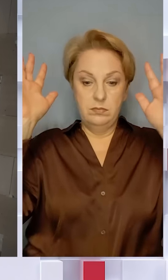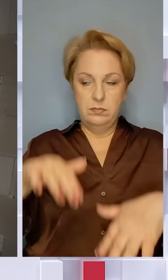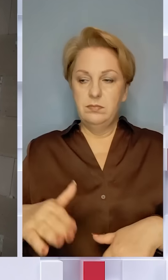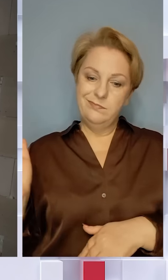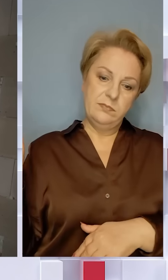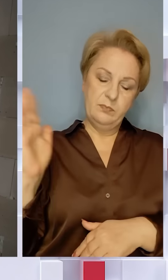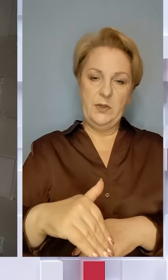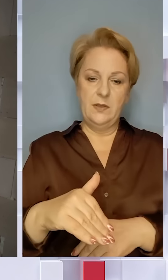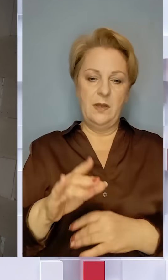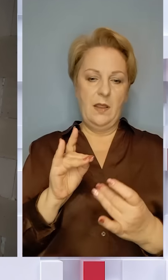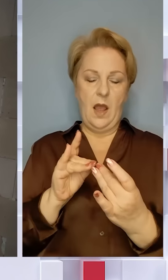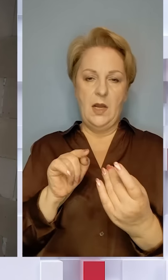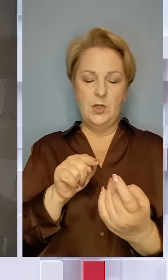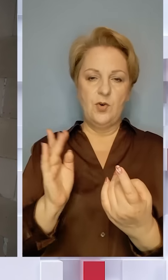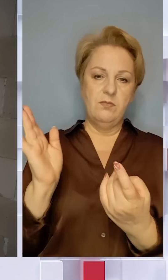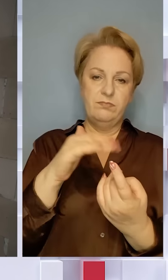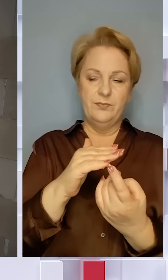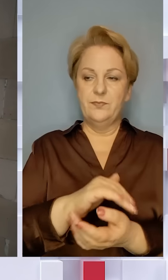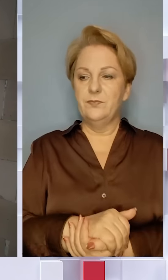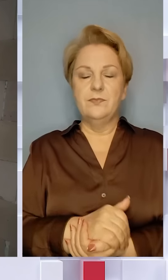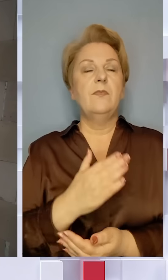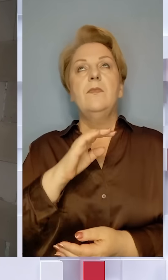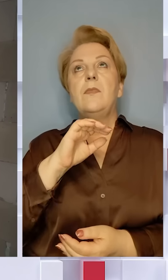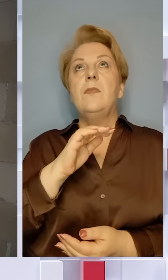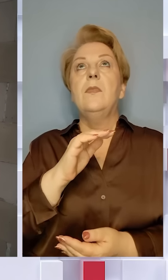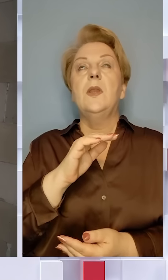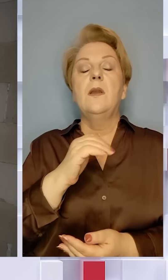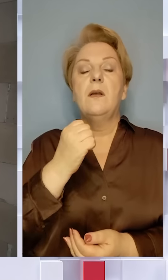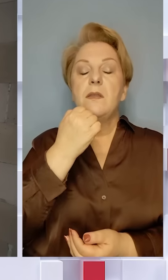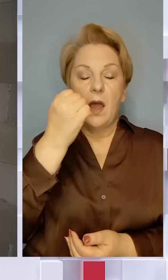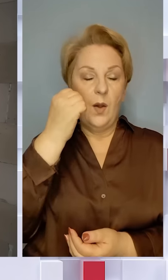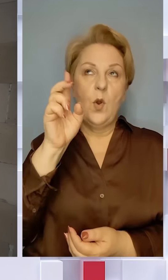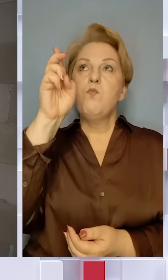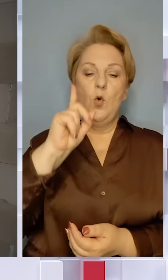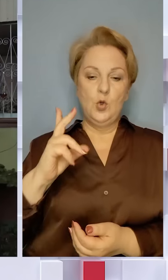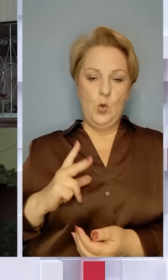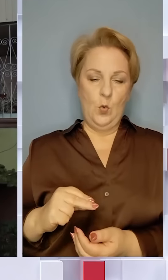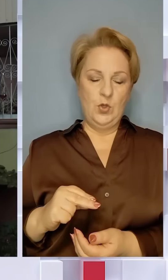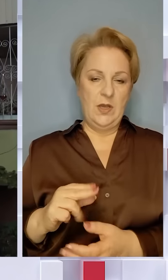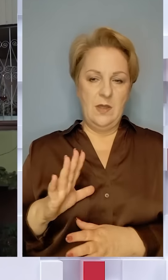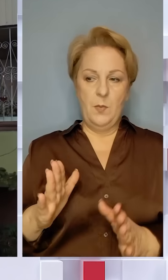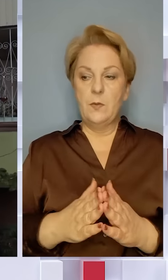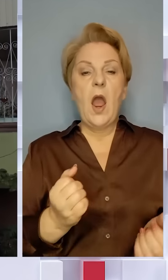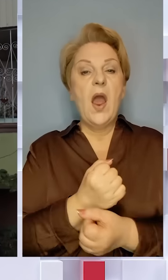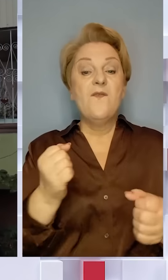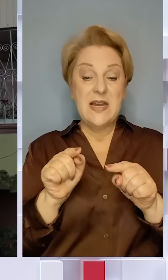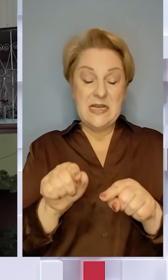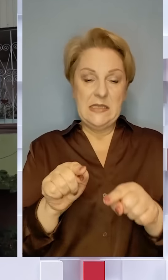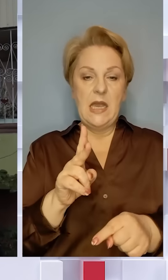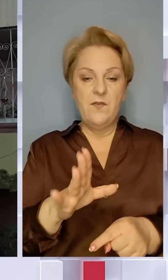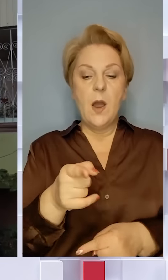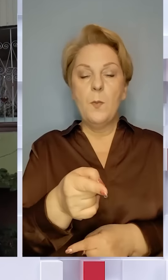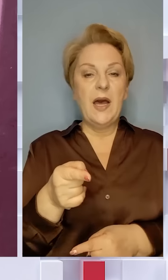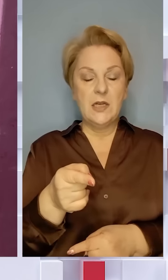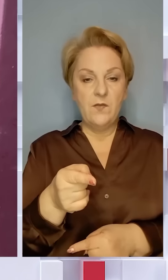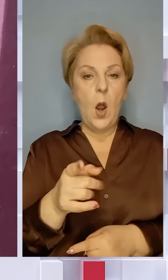стіна якраз впала на ліжко. Ми дякуємо Богу, що її в цей час вдома не було. Вибух стався ось у цій квартирі на